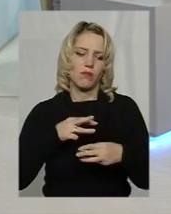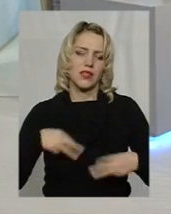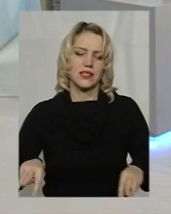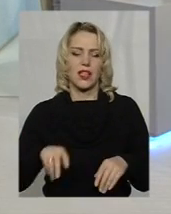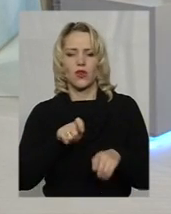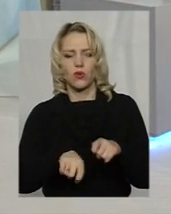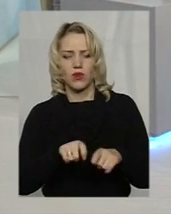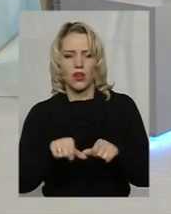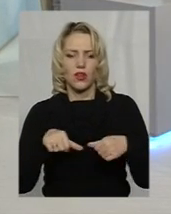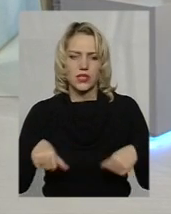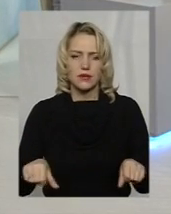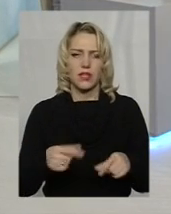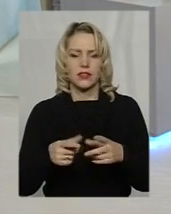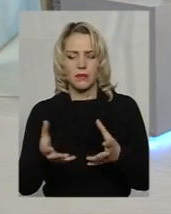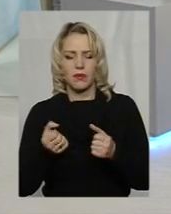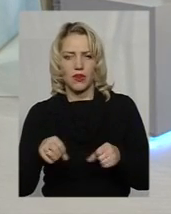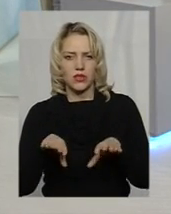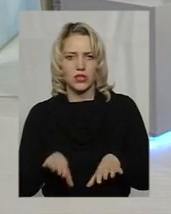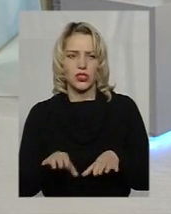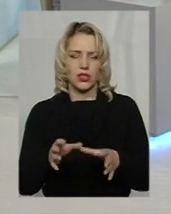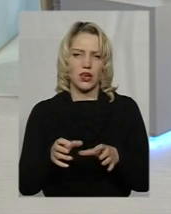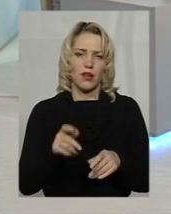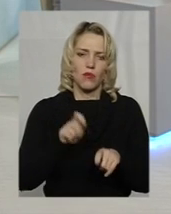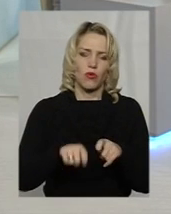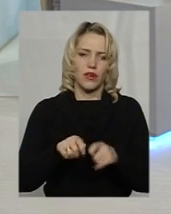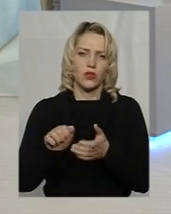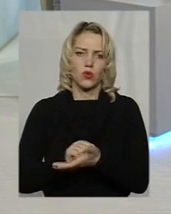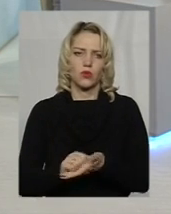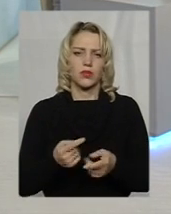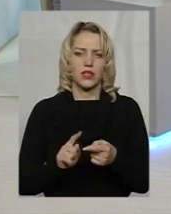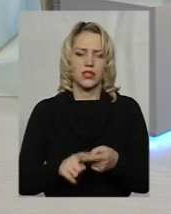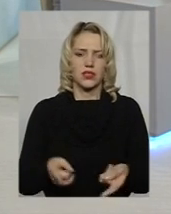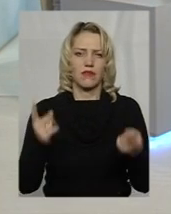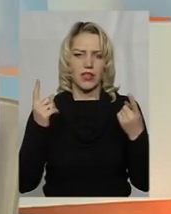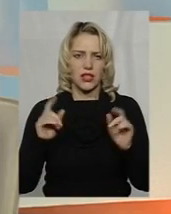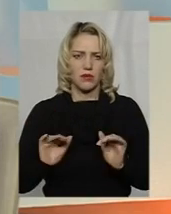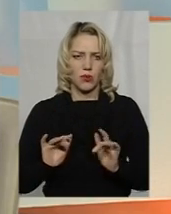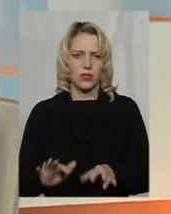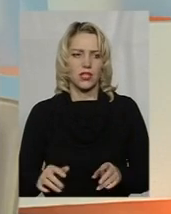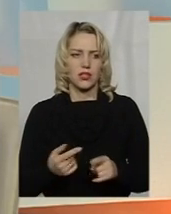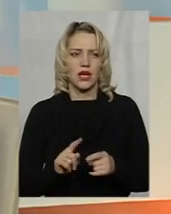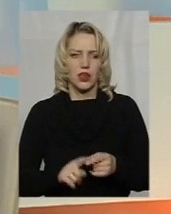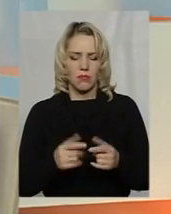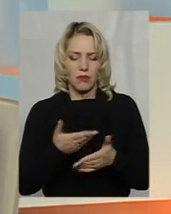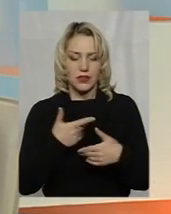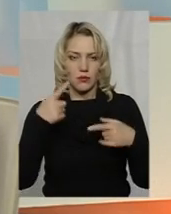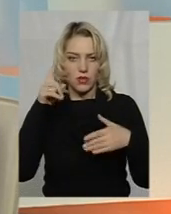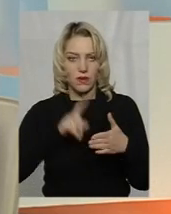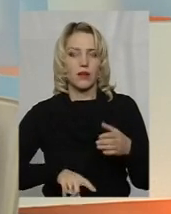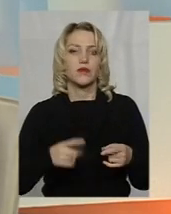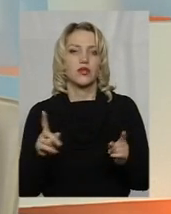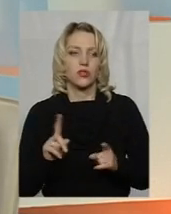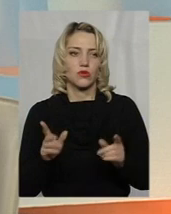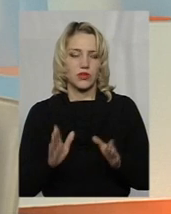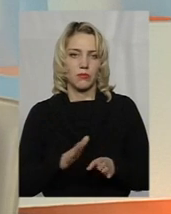інспекції приймають рішення, перевіряють документи. Це великий такий титанічний процес. Ми в нього війшли і ми сподіваємося, таке фінансування